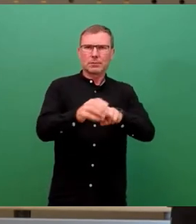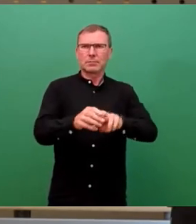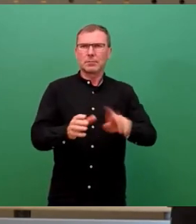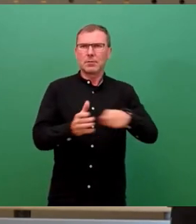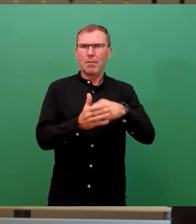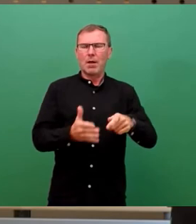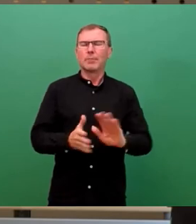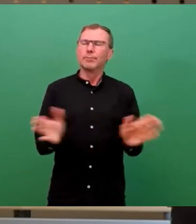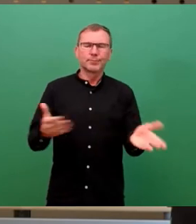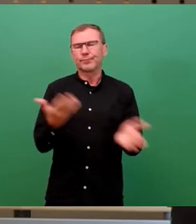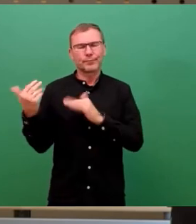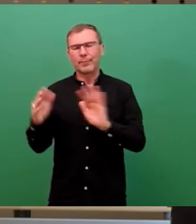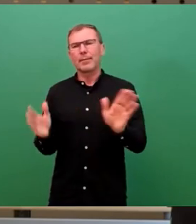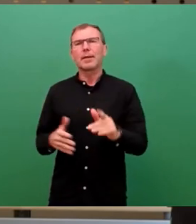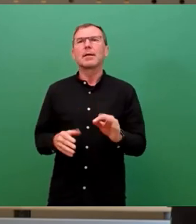meine Damen und Herren,